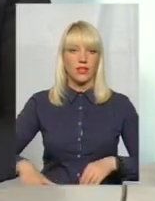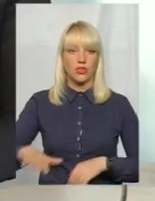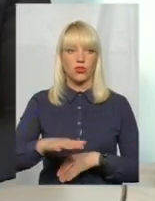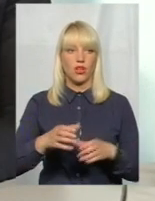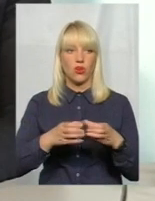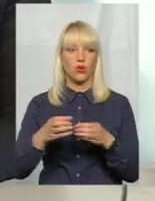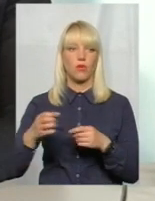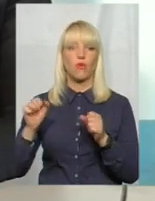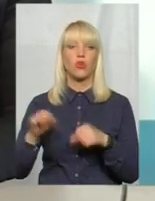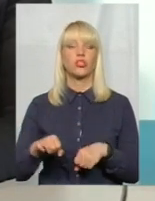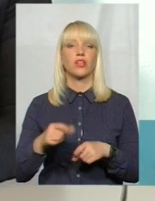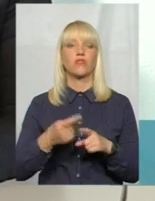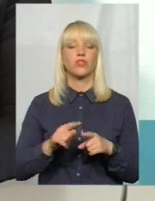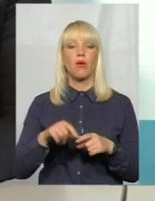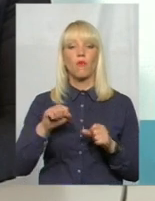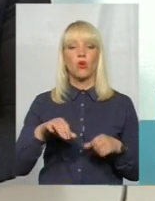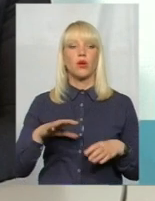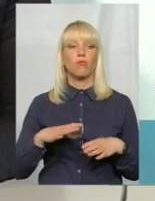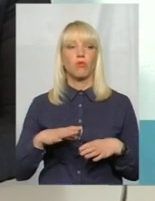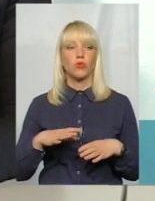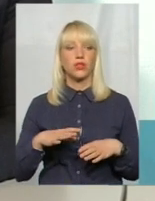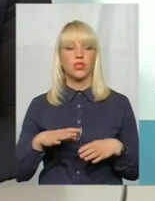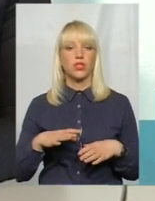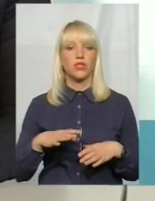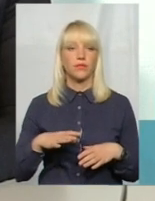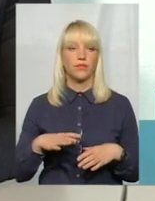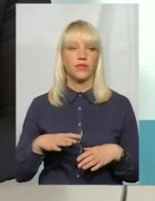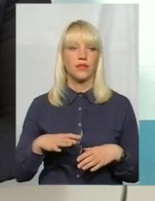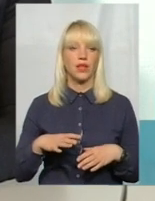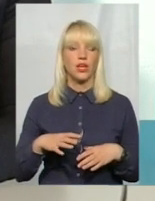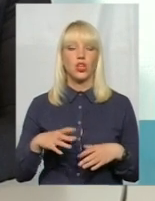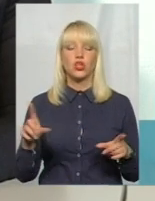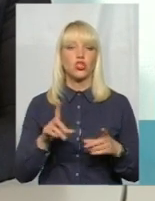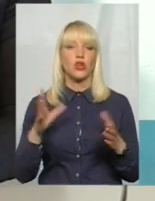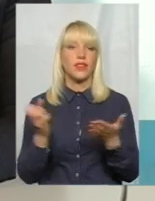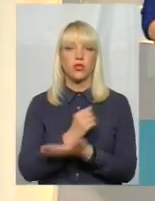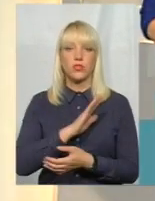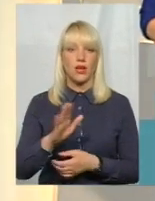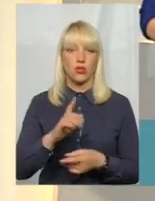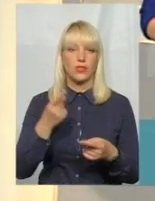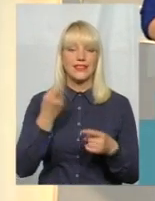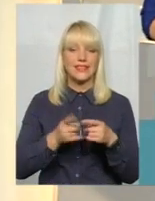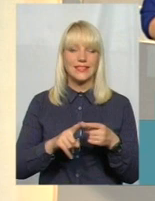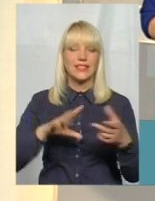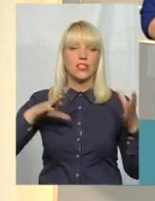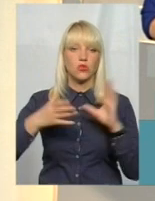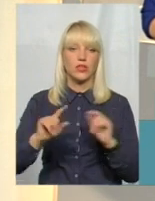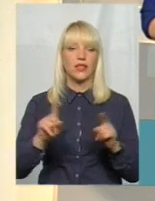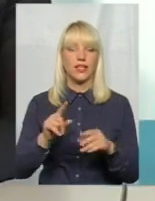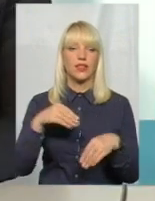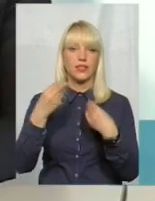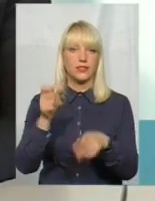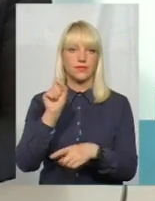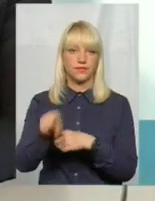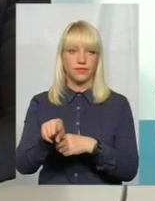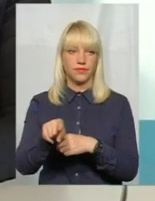Можливо, це може бути просто недосягнення тих результатів, які ставились. Можливо, ну, це як варіант, тобто, ну, ми